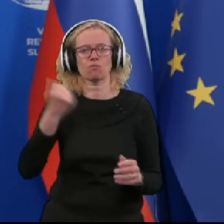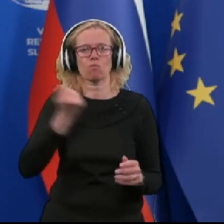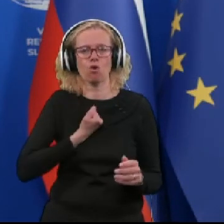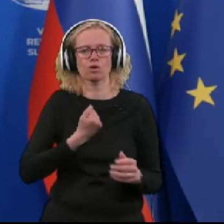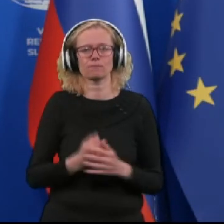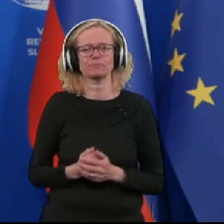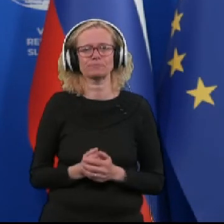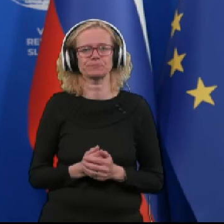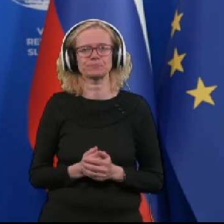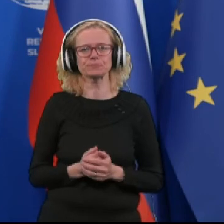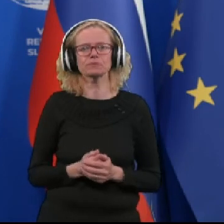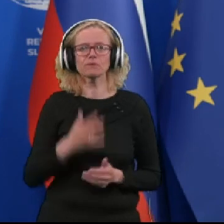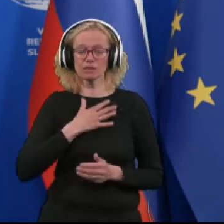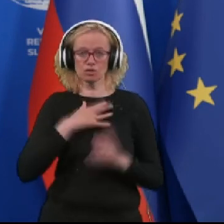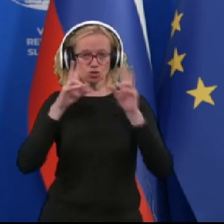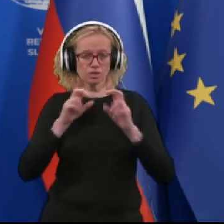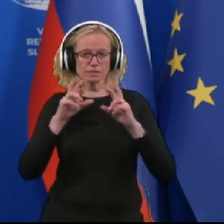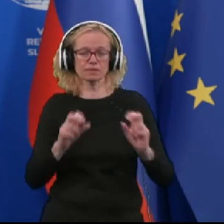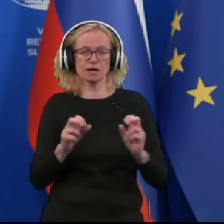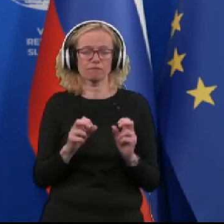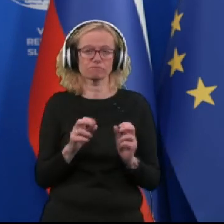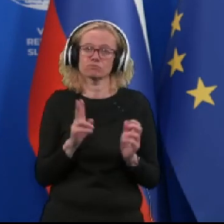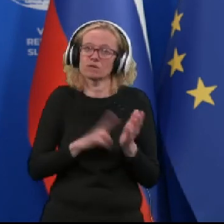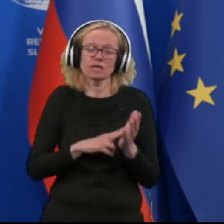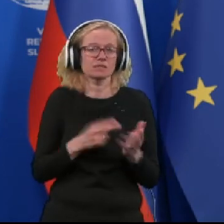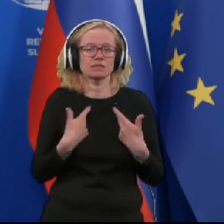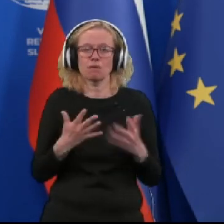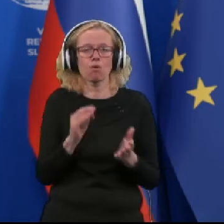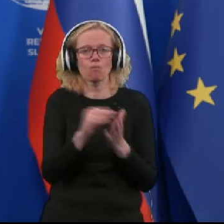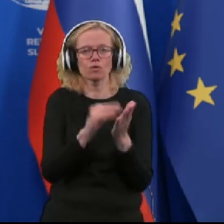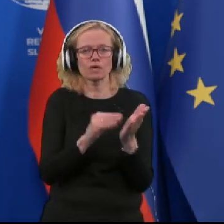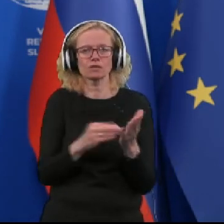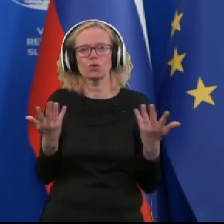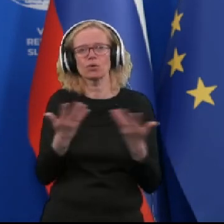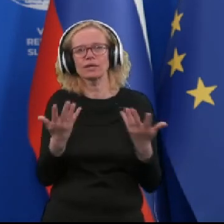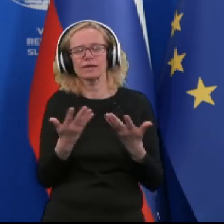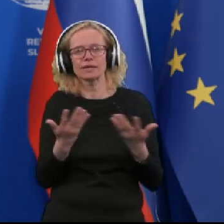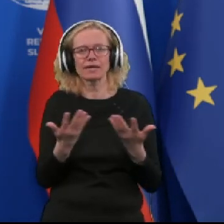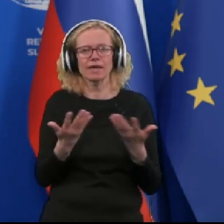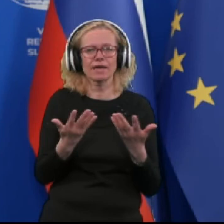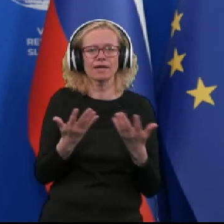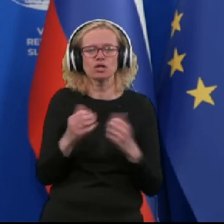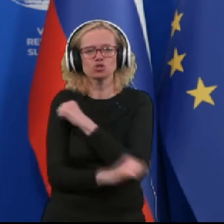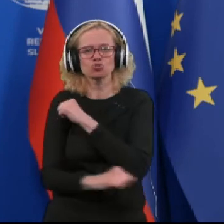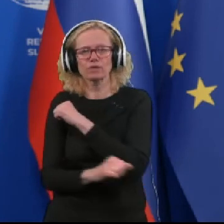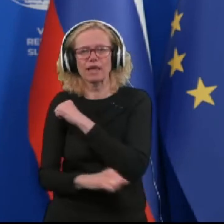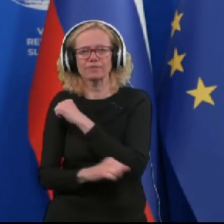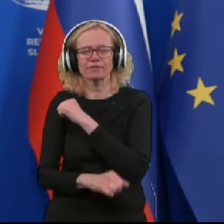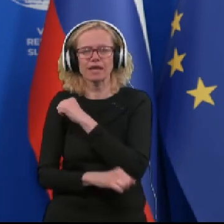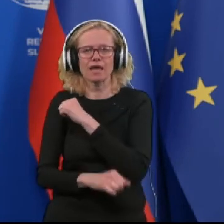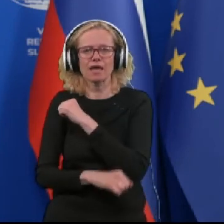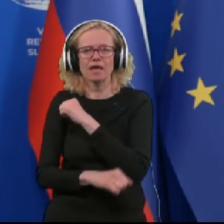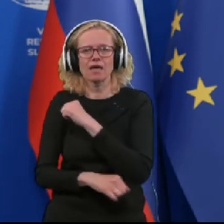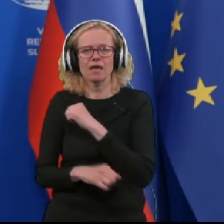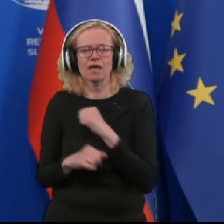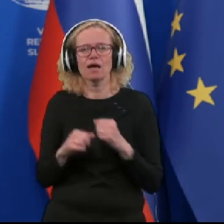V naši raziskavi pravzaprav nimamo podatka o tem, kje na spektru se študenti nahajajo ali gre zgolj